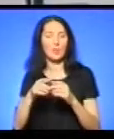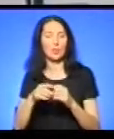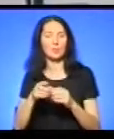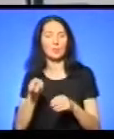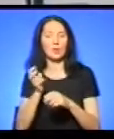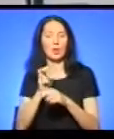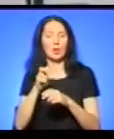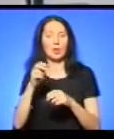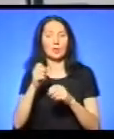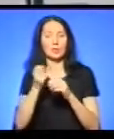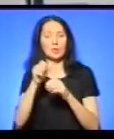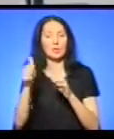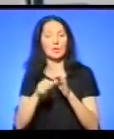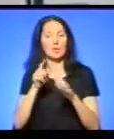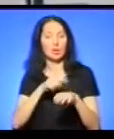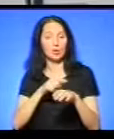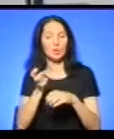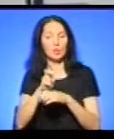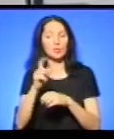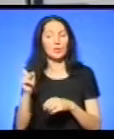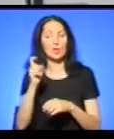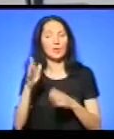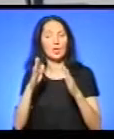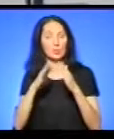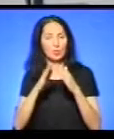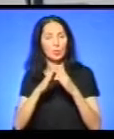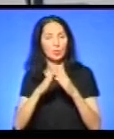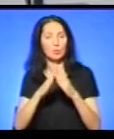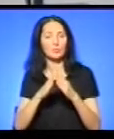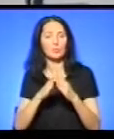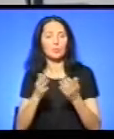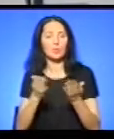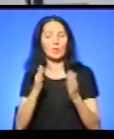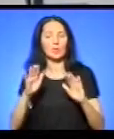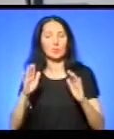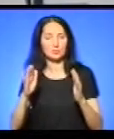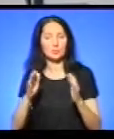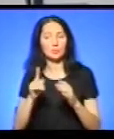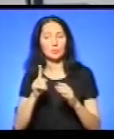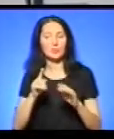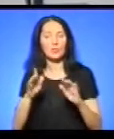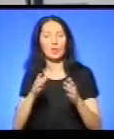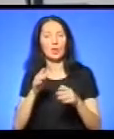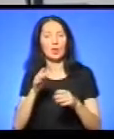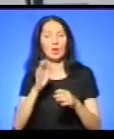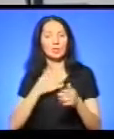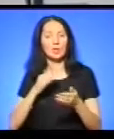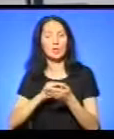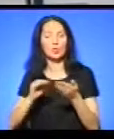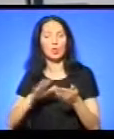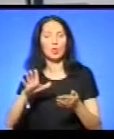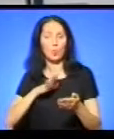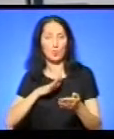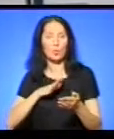замикання. О 9-й ранку наш кореспондент Богдана Сарабун побувала на місці, де сталося замикання, щоб перевірити, чи проводять там